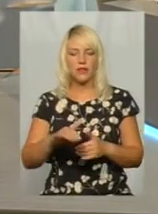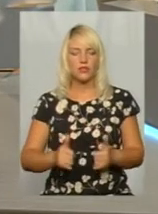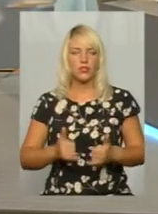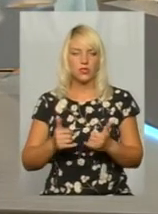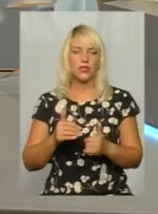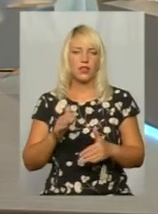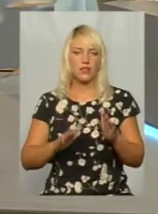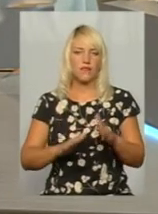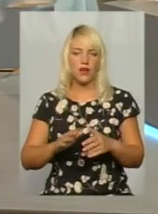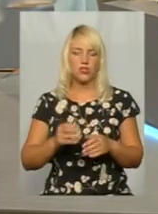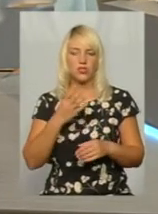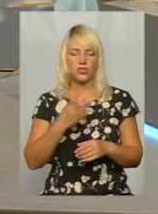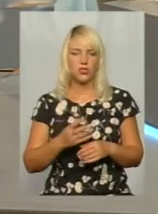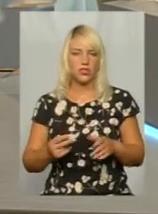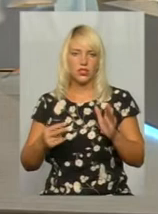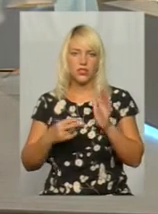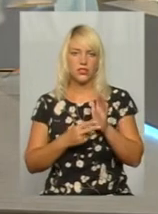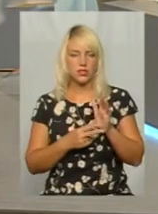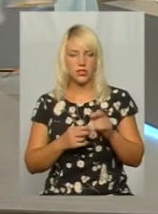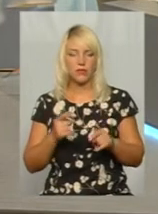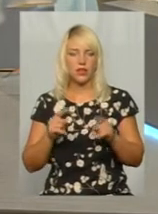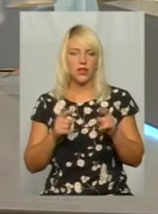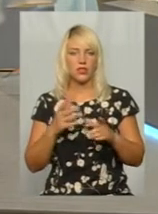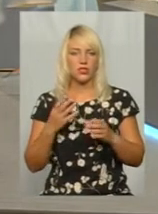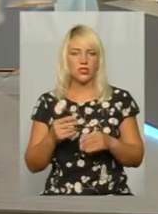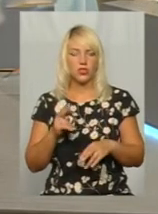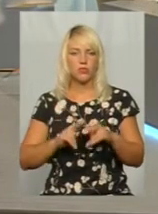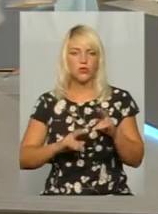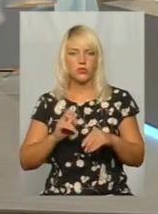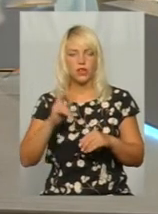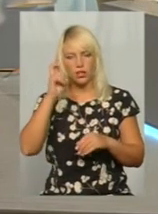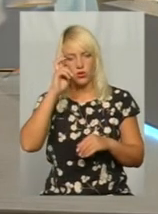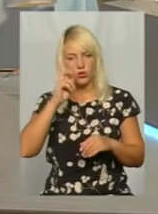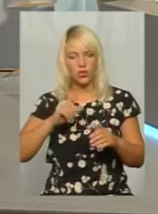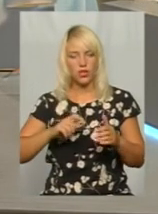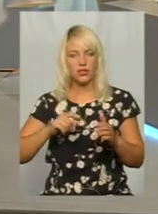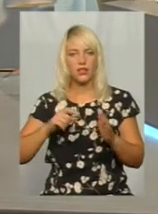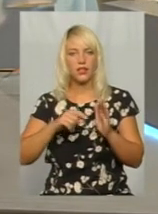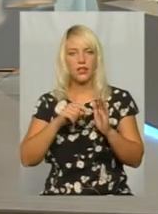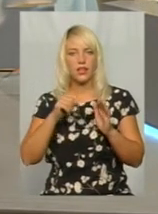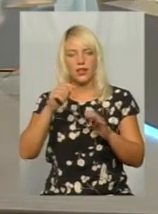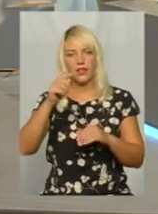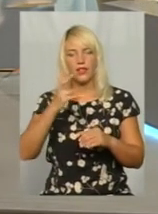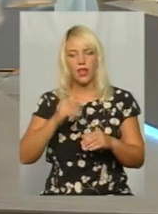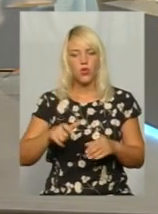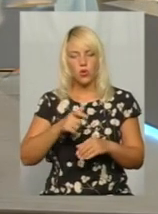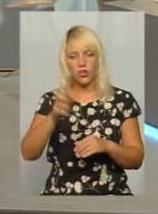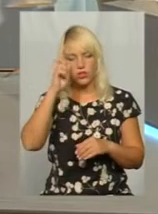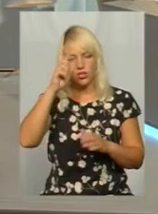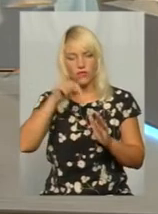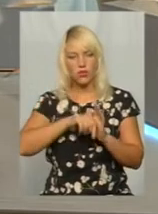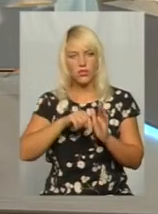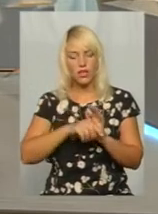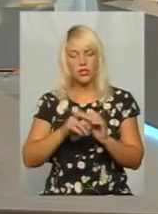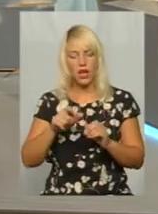7, і деякі ще будуються. Та це на дорогах державного значення. На дорогах місцевого значення, а їх протяжність понад